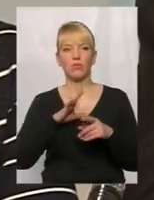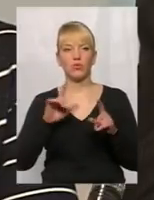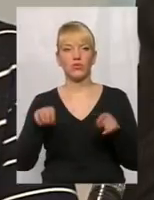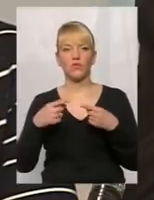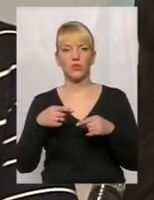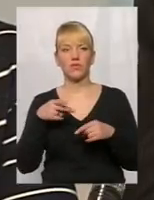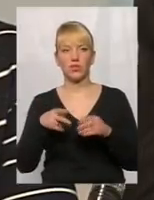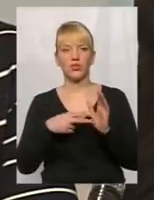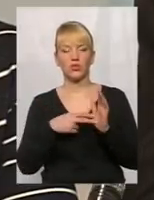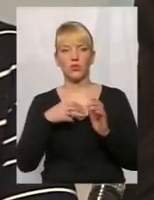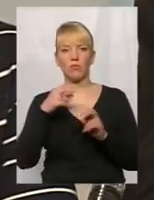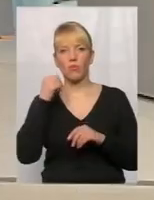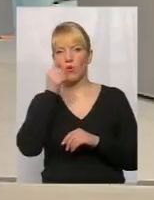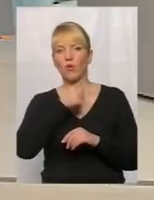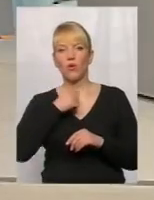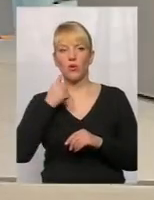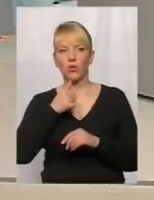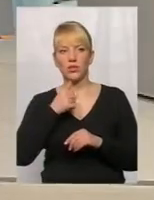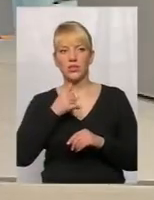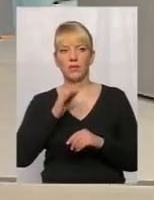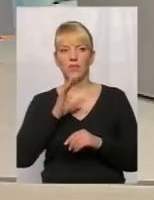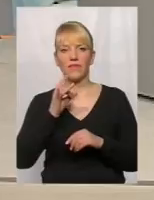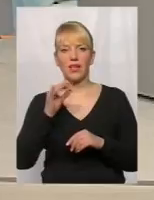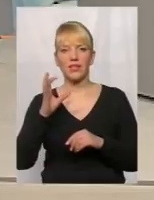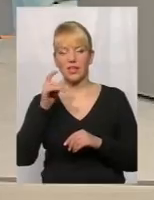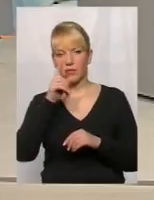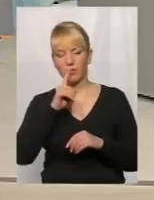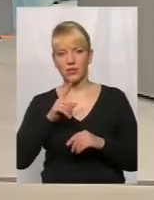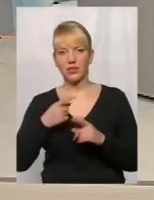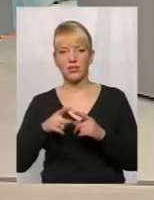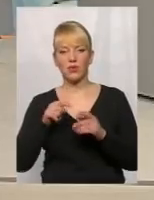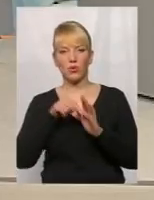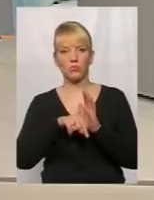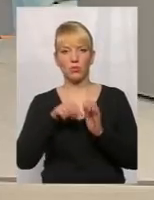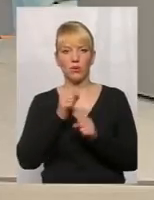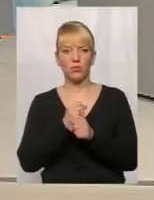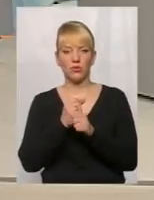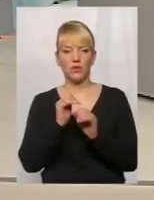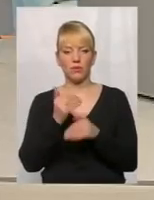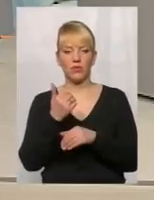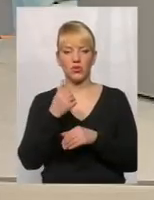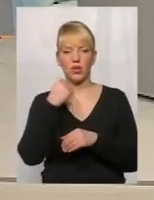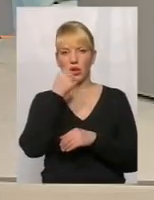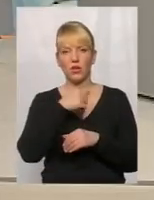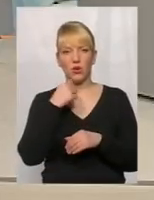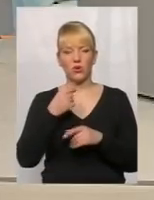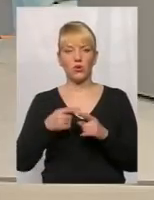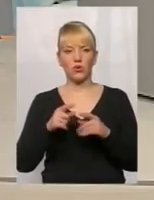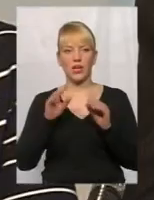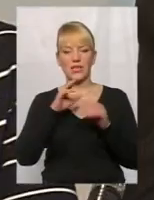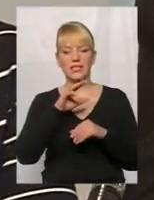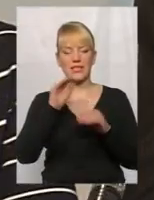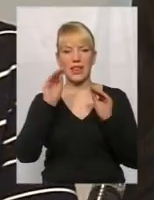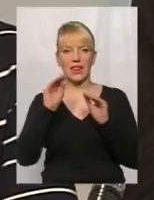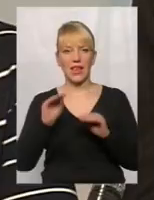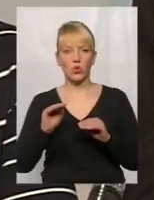2007 році, в вересні місяці, тобто пропрацювало менше року на ринку. Статутний фонд, якого